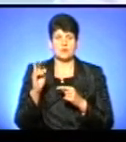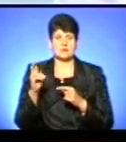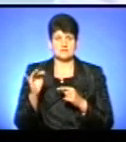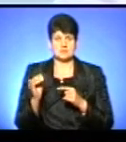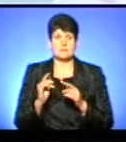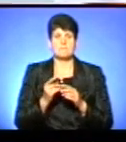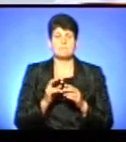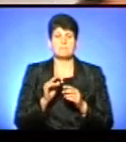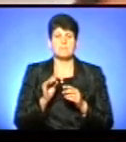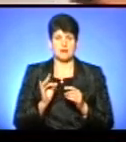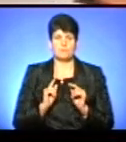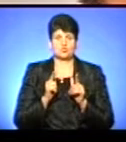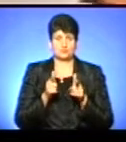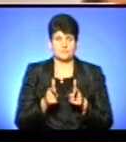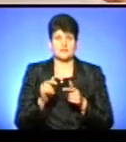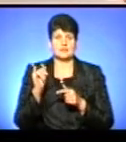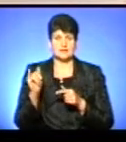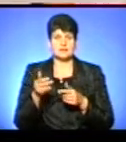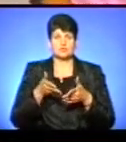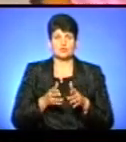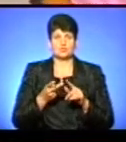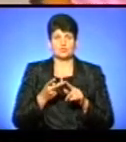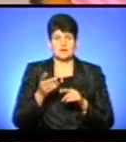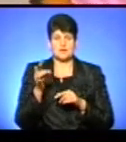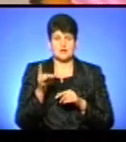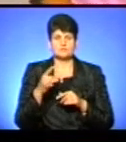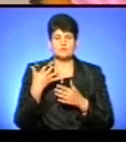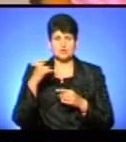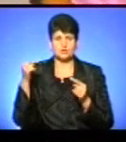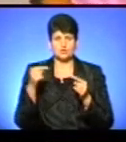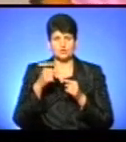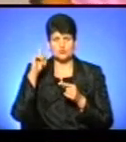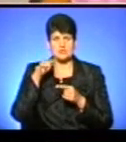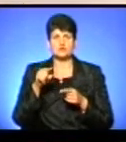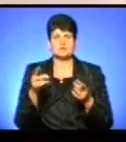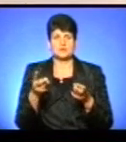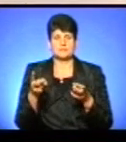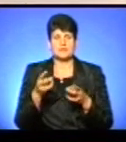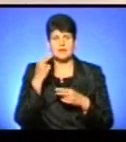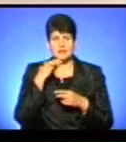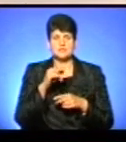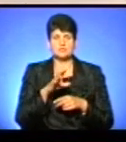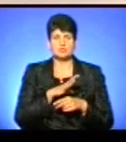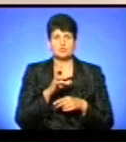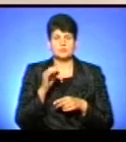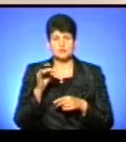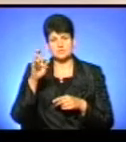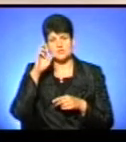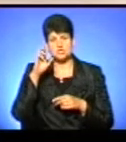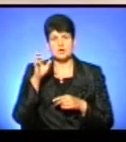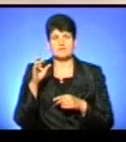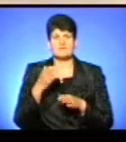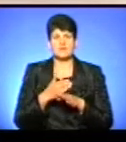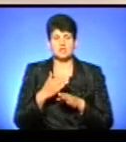поступленні на пологи. Ірина народжуватиме вдруге, тому вже точно знає, що їй необхідно. Краще було, щоб держава